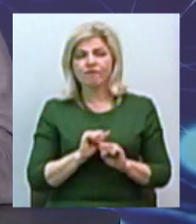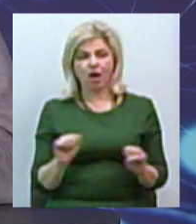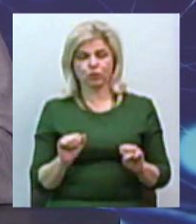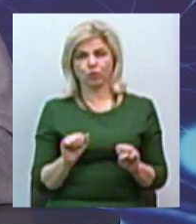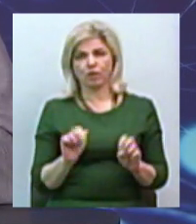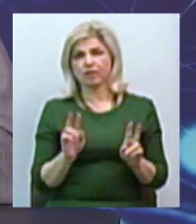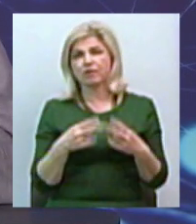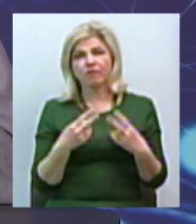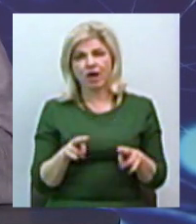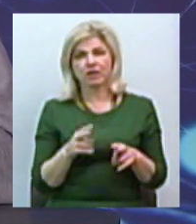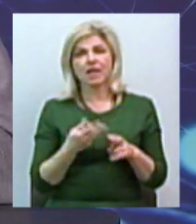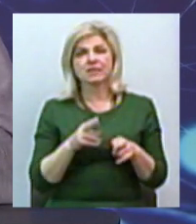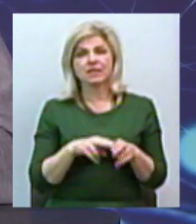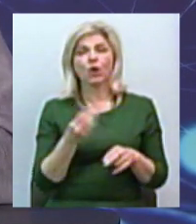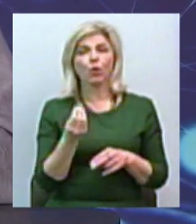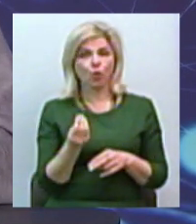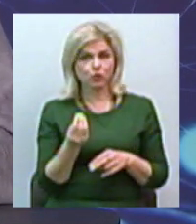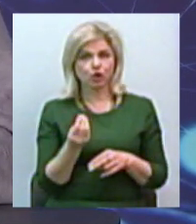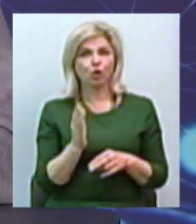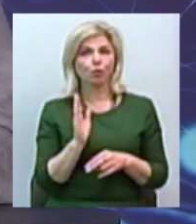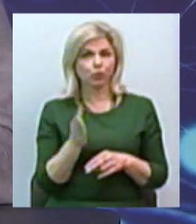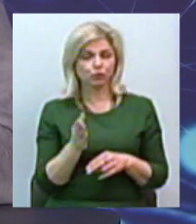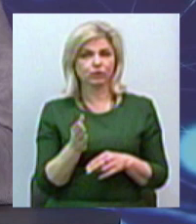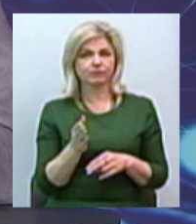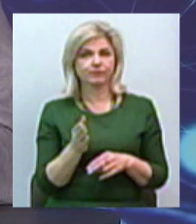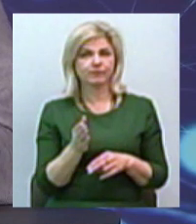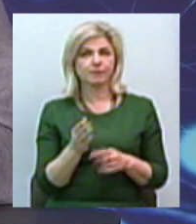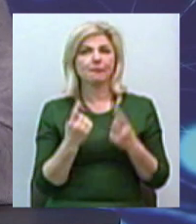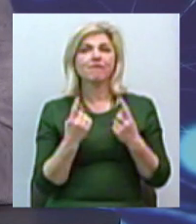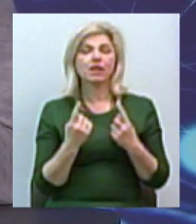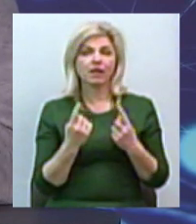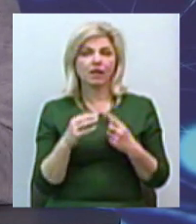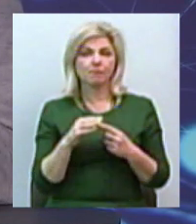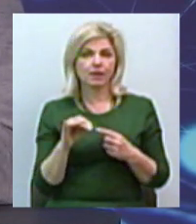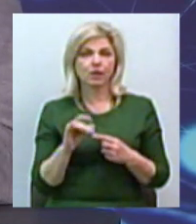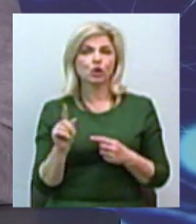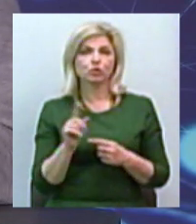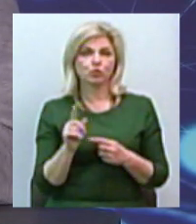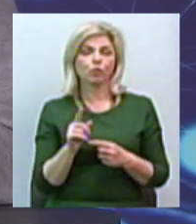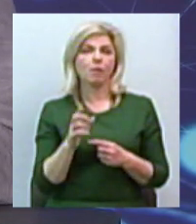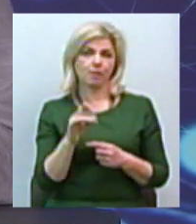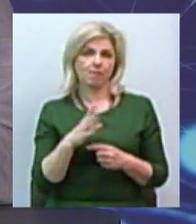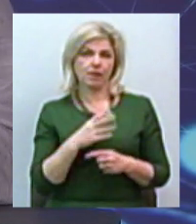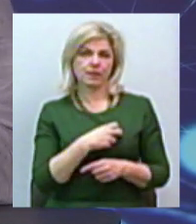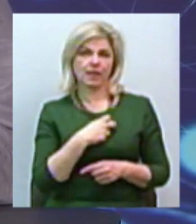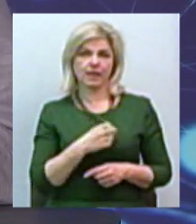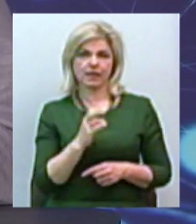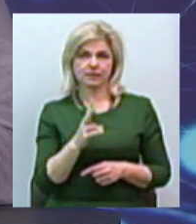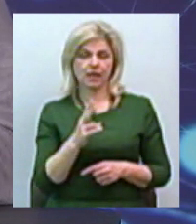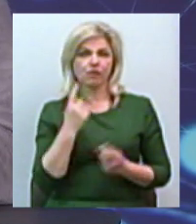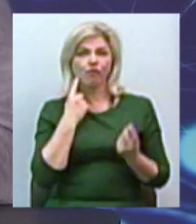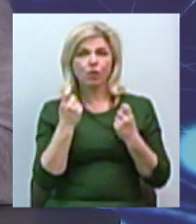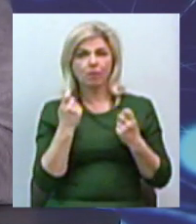не настільки ті гроші будуть великими, аби варто було ризикувати інформаційною